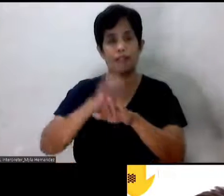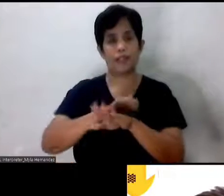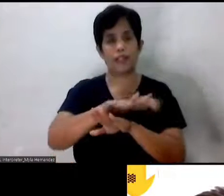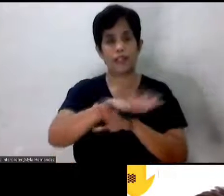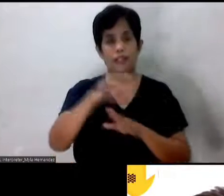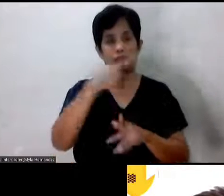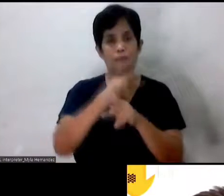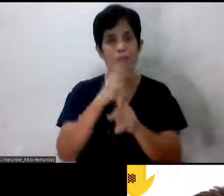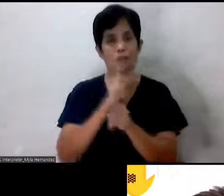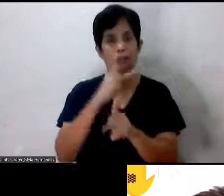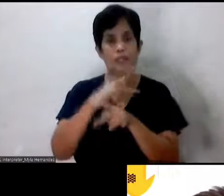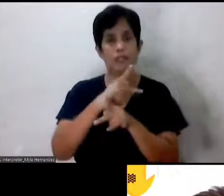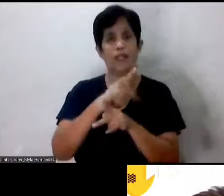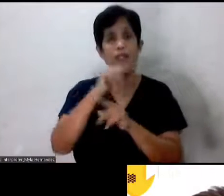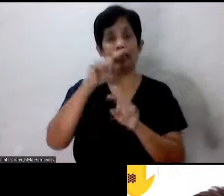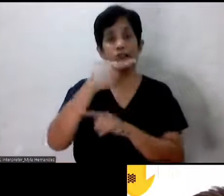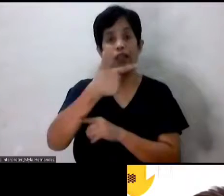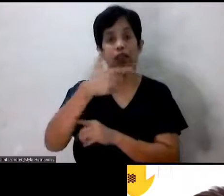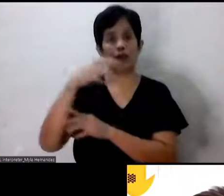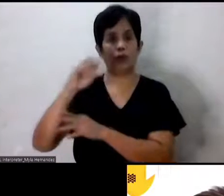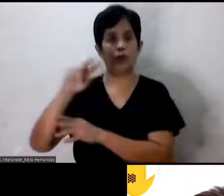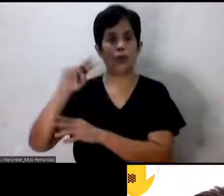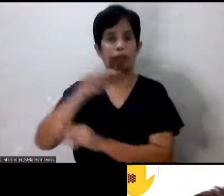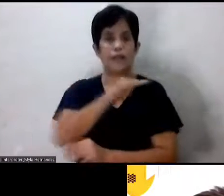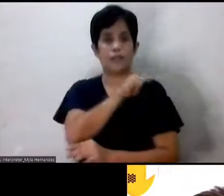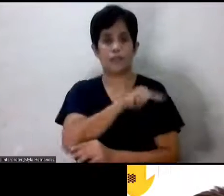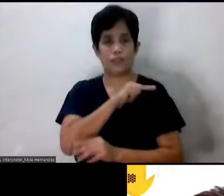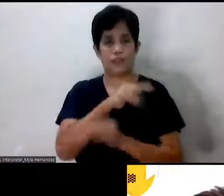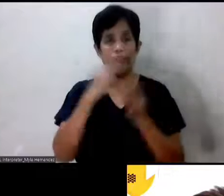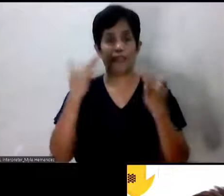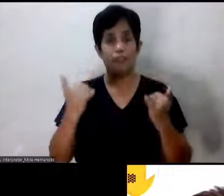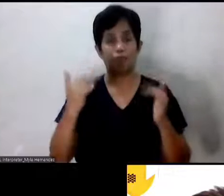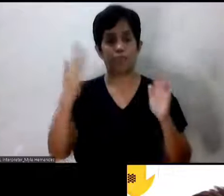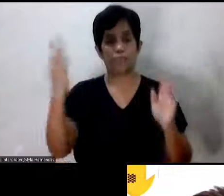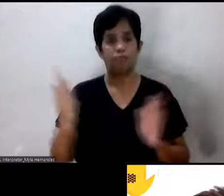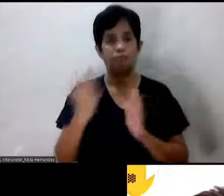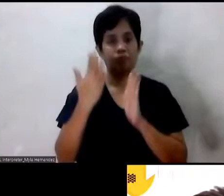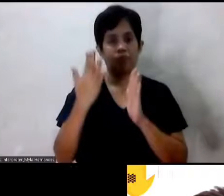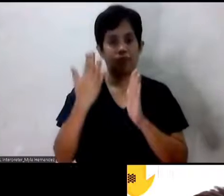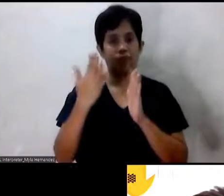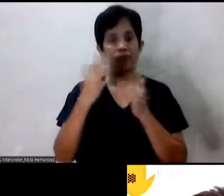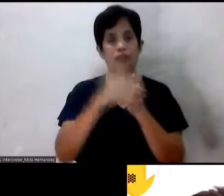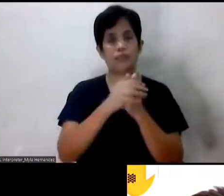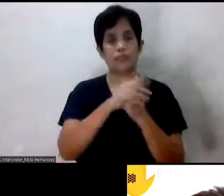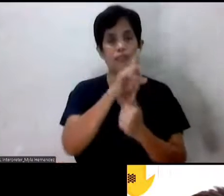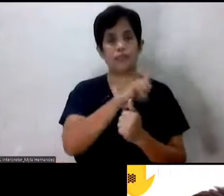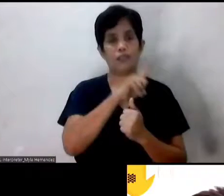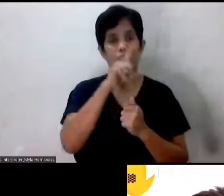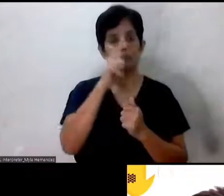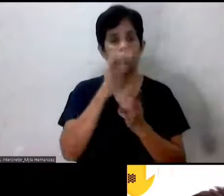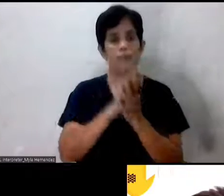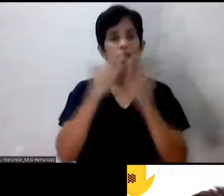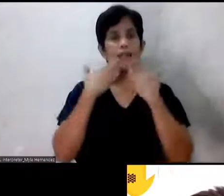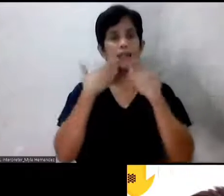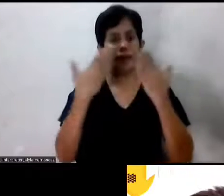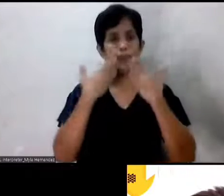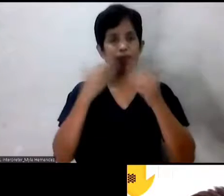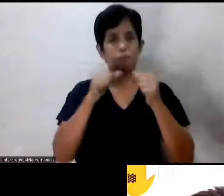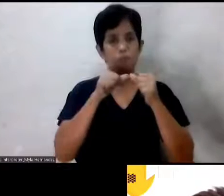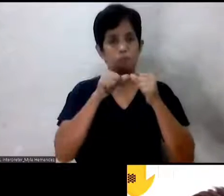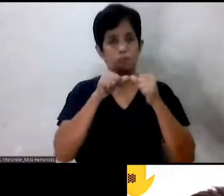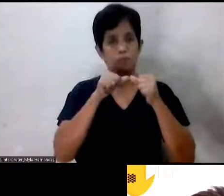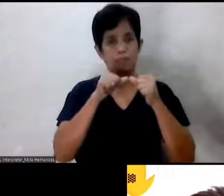Natural. Ang gawin po natin ngayon, manalangin tayo, lumapit po tayo sa ating Panginoon at magpasalamat sa Kanyang patuloy na